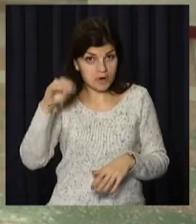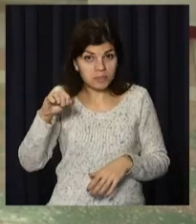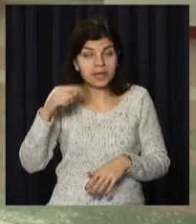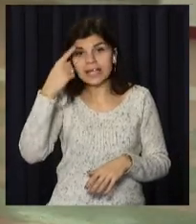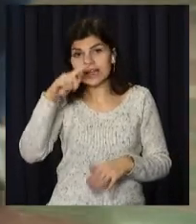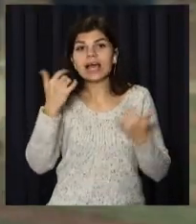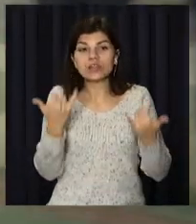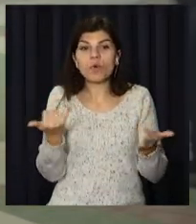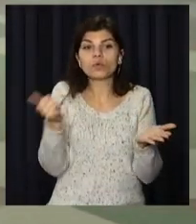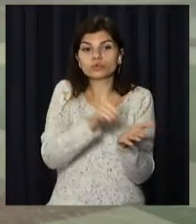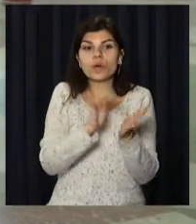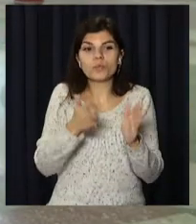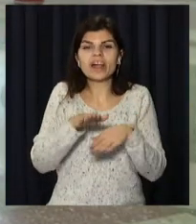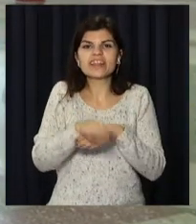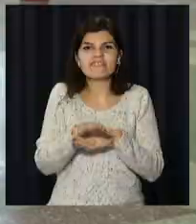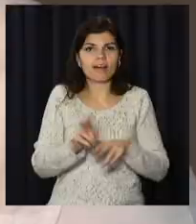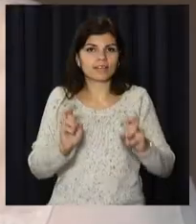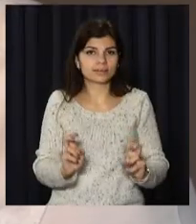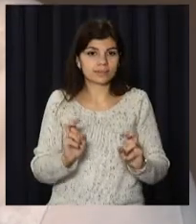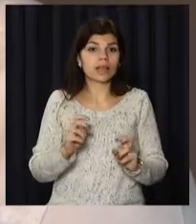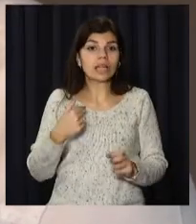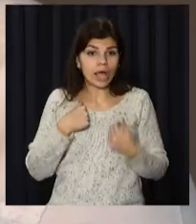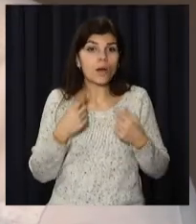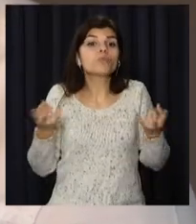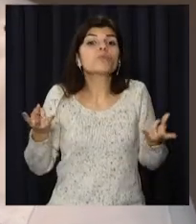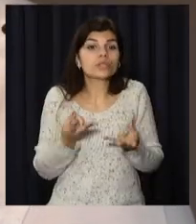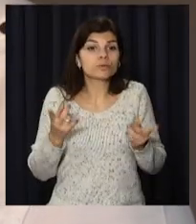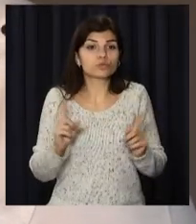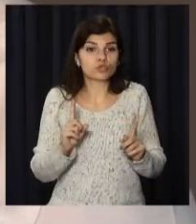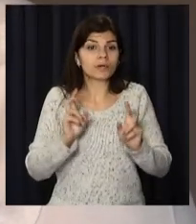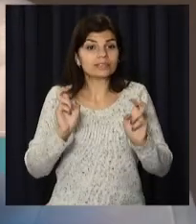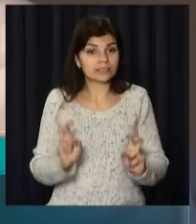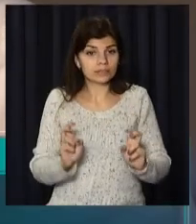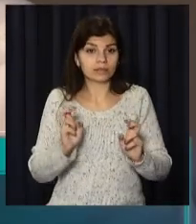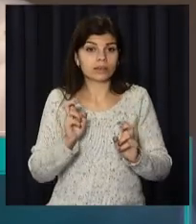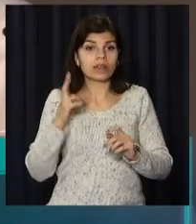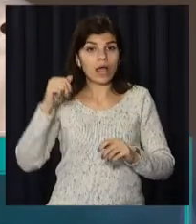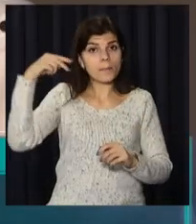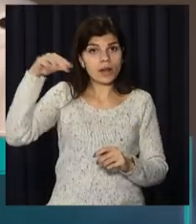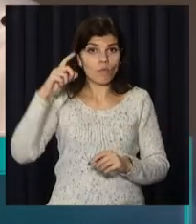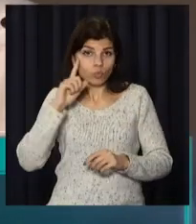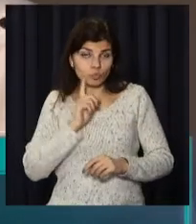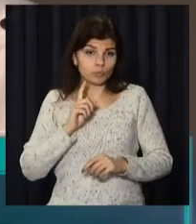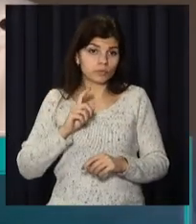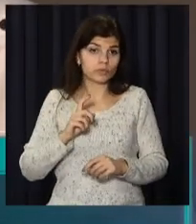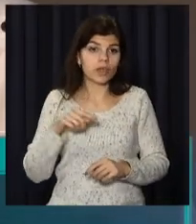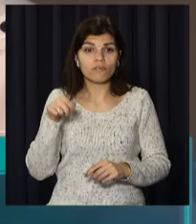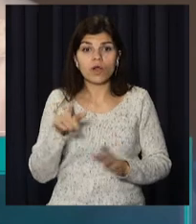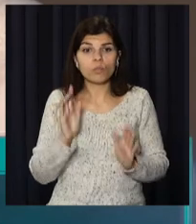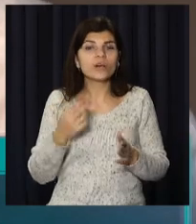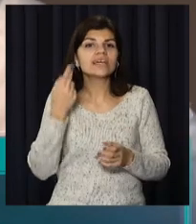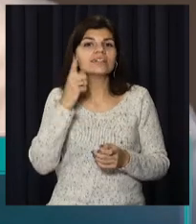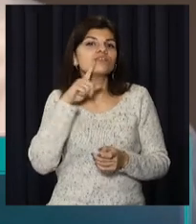Тепер у школі встановлять диванчики. Диванчики нам потрібні для того, щоб сидіти на перерві. Вони будуть